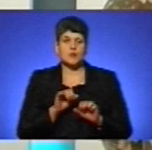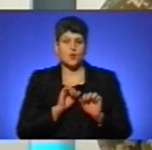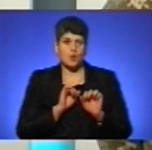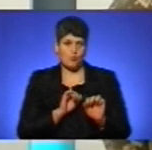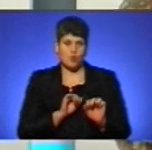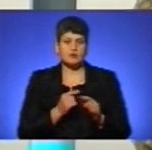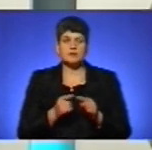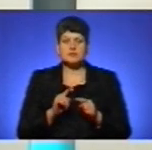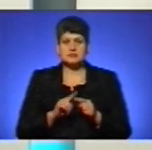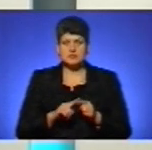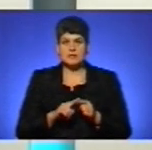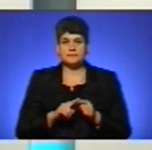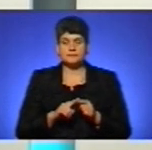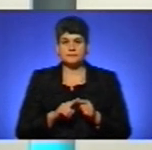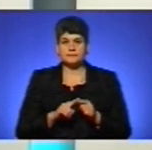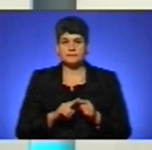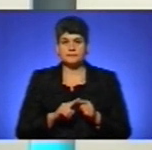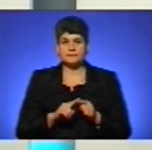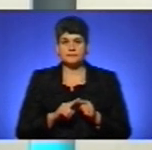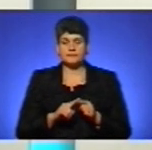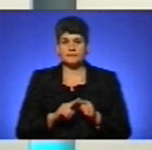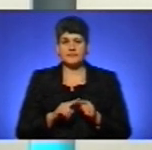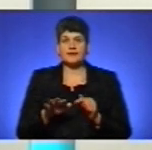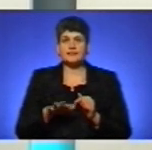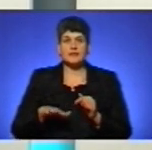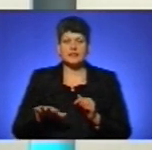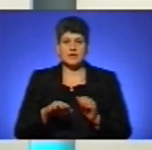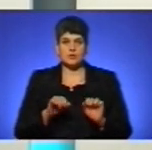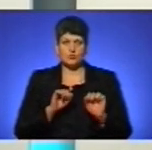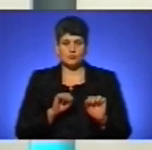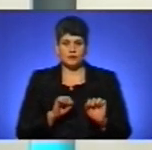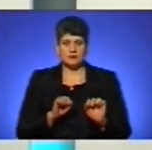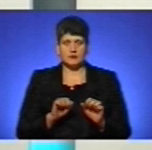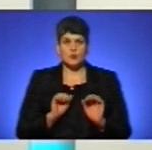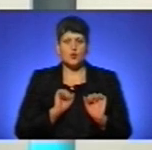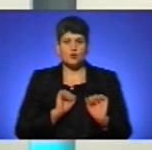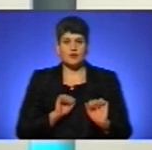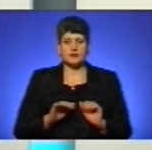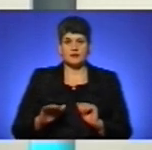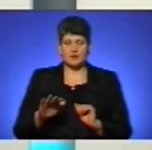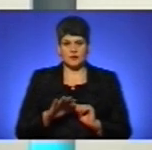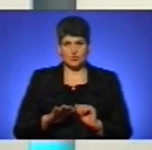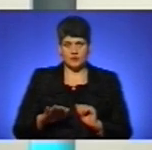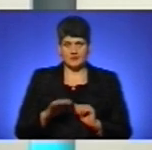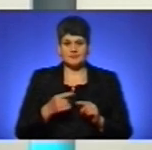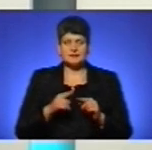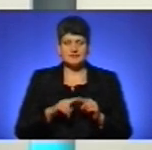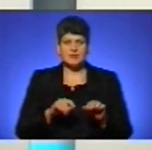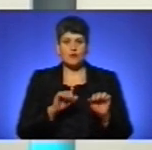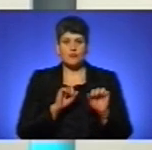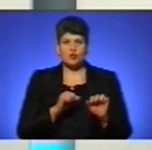саме ключове слово, це територіальна оборона, територія, оборона території. Це оборона